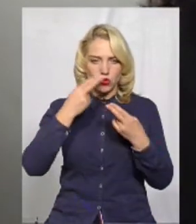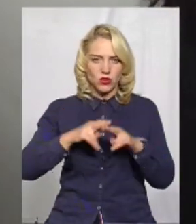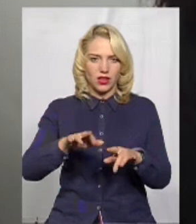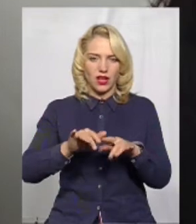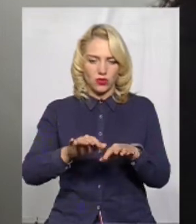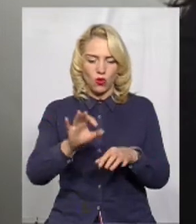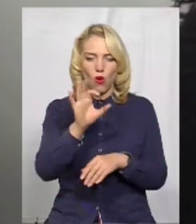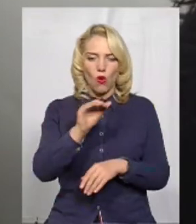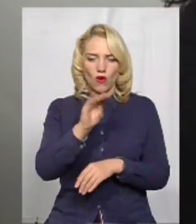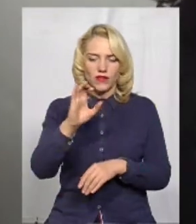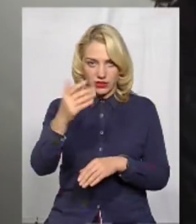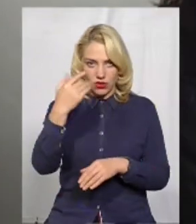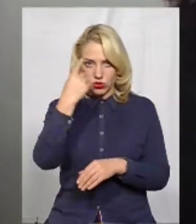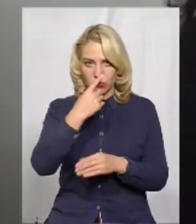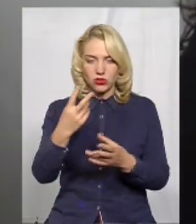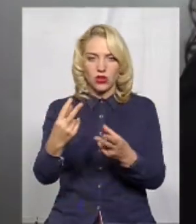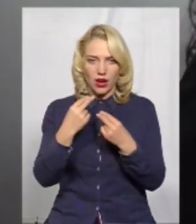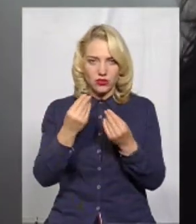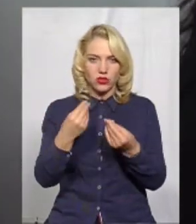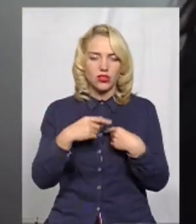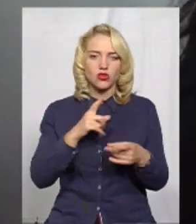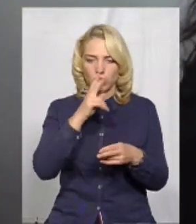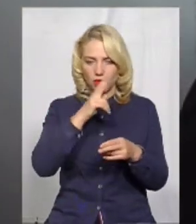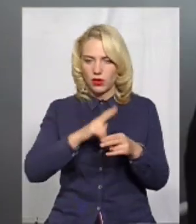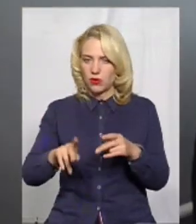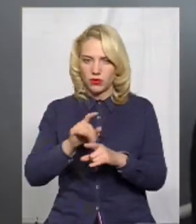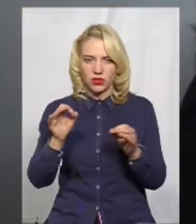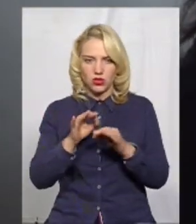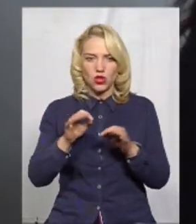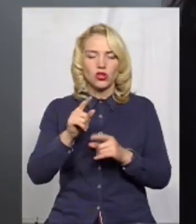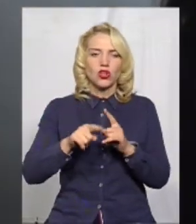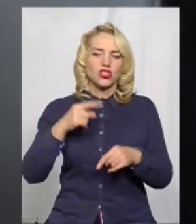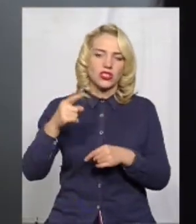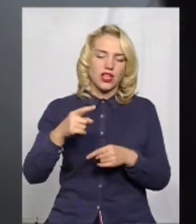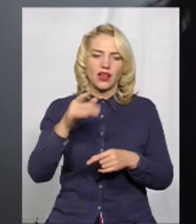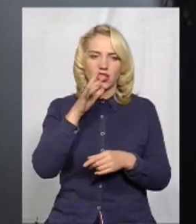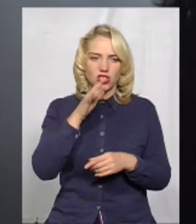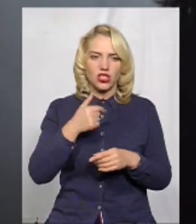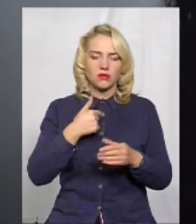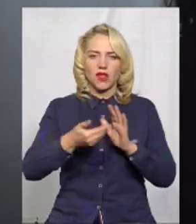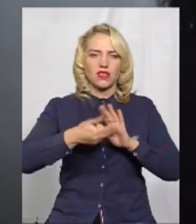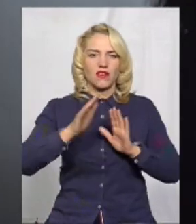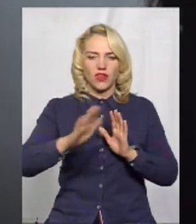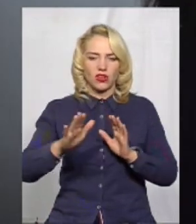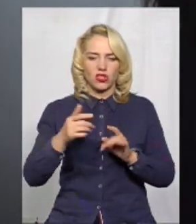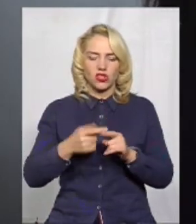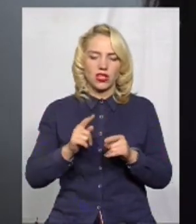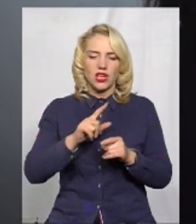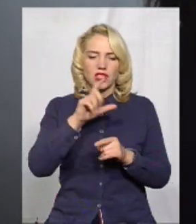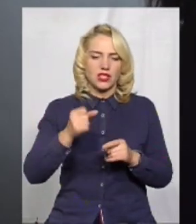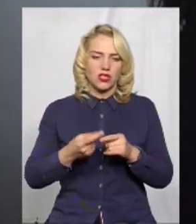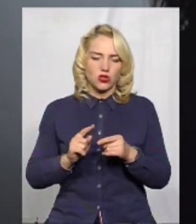гарантію, що нічого не пропаде. І через деякий час мене до суду не виклачуть, я не буду комусь вина на велику суму грошей за цю техніку.